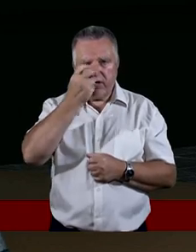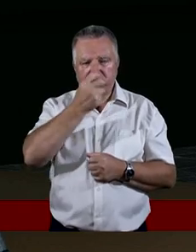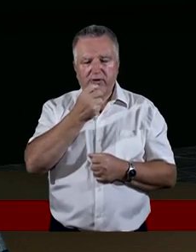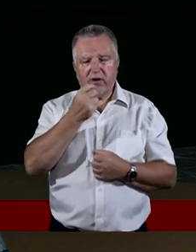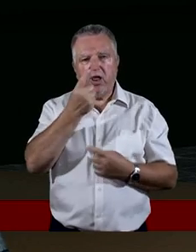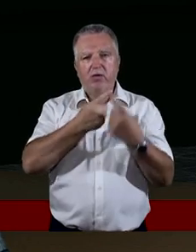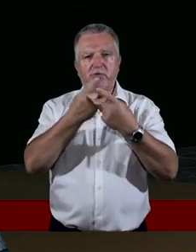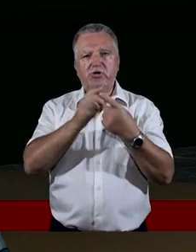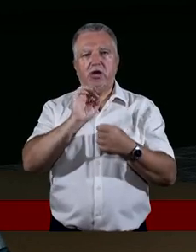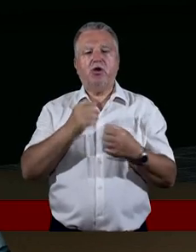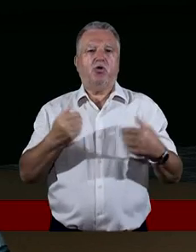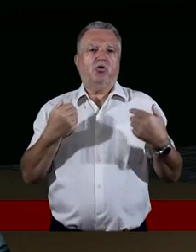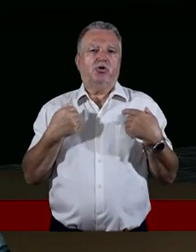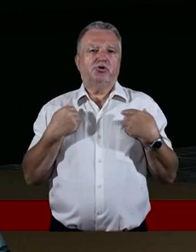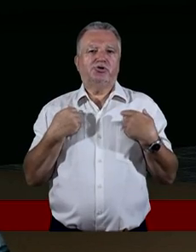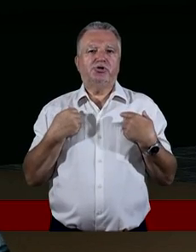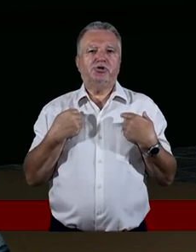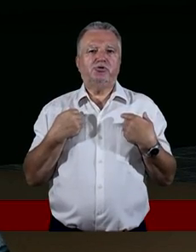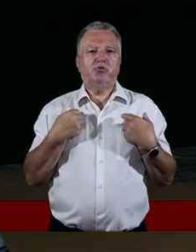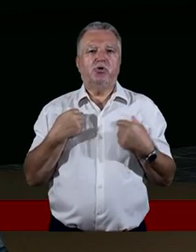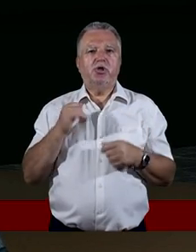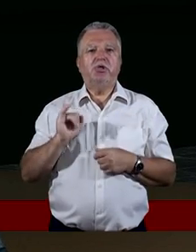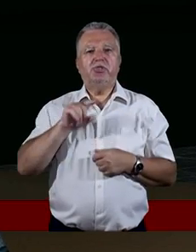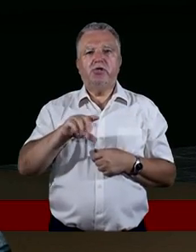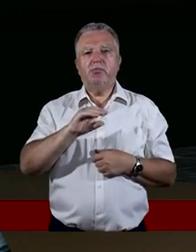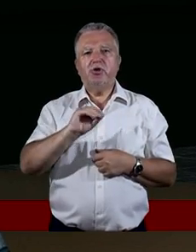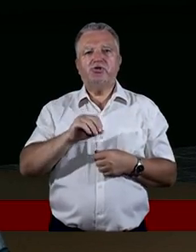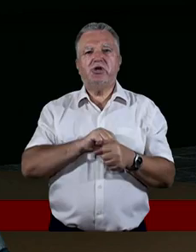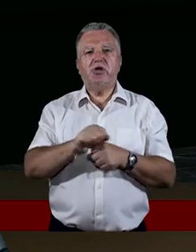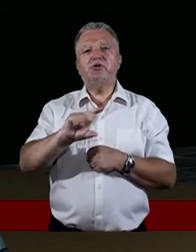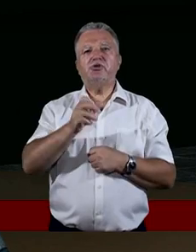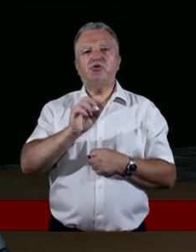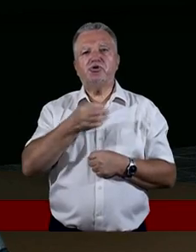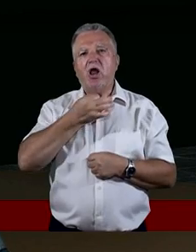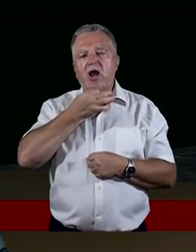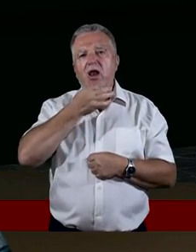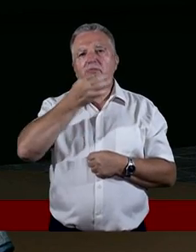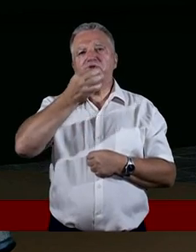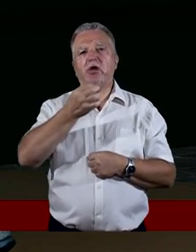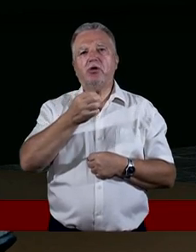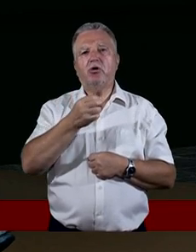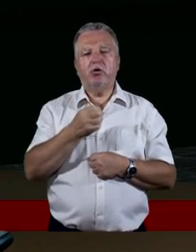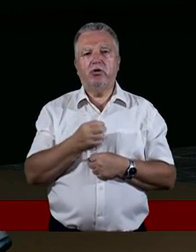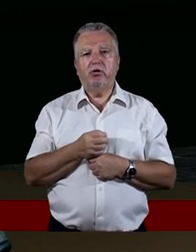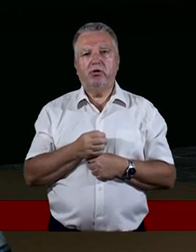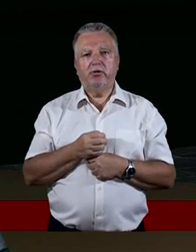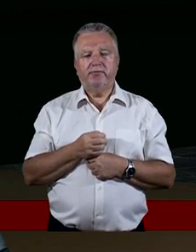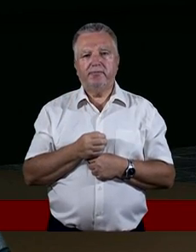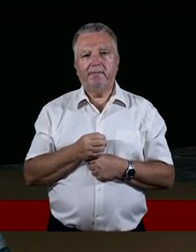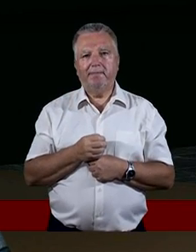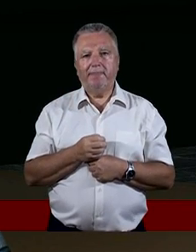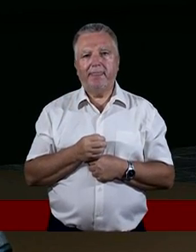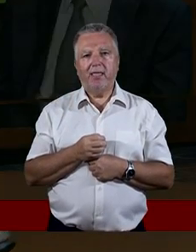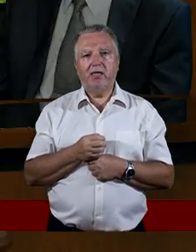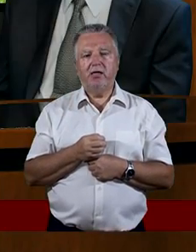refleksją nad swoim życiem i tym, że w tym życiu jest coś ważniejszego niż pieniądze, kariera i własne, fantastyczne